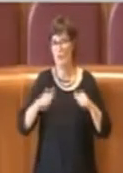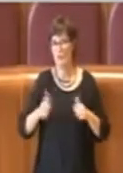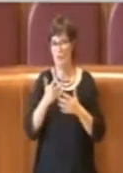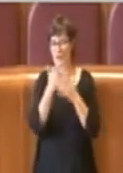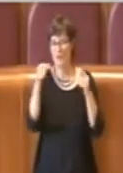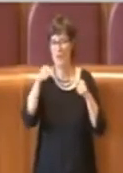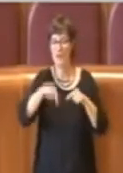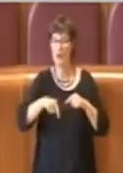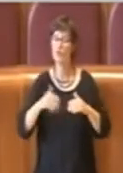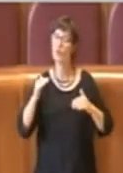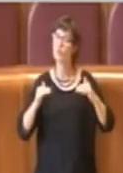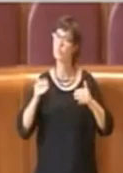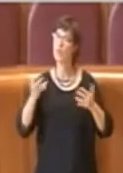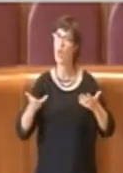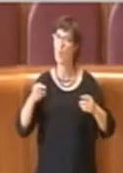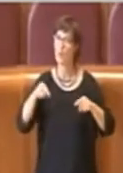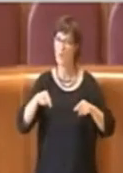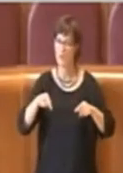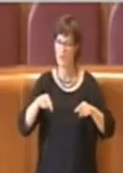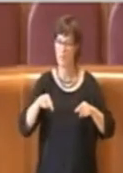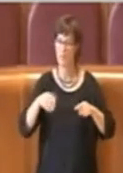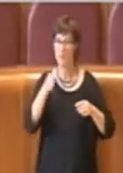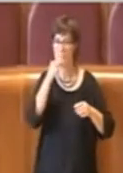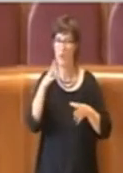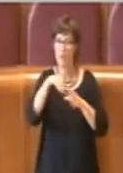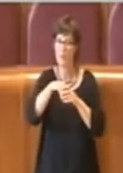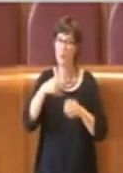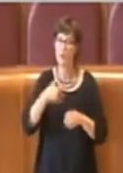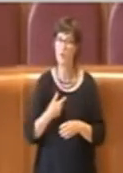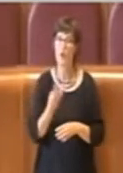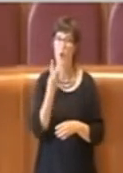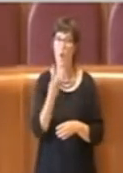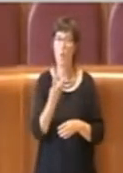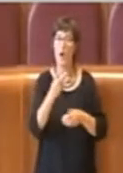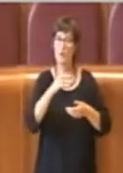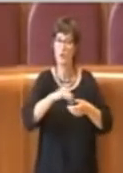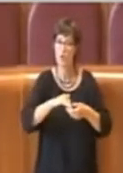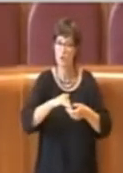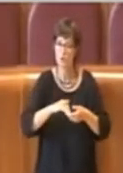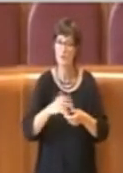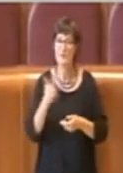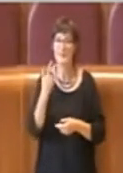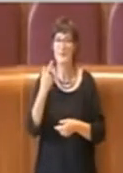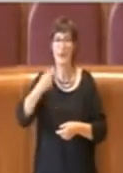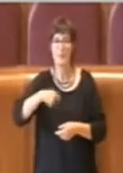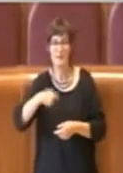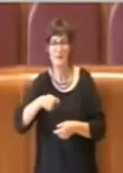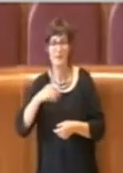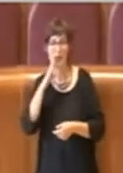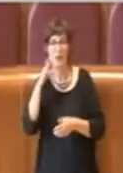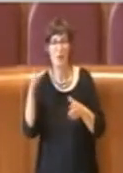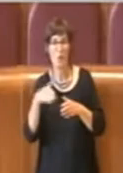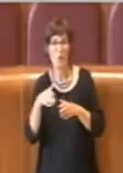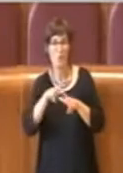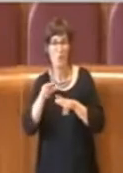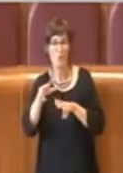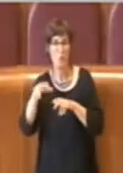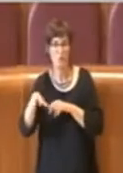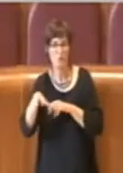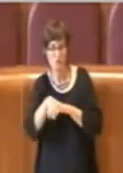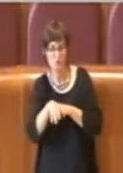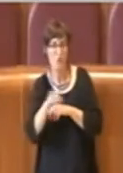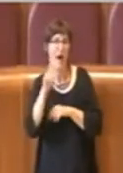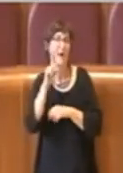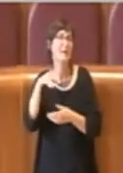composta in questo modo da 4 associazioni, 3 Presidenti di consulta municipale, se ovviamente presenti perché